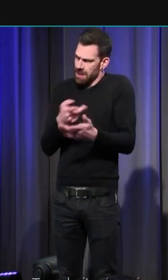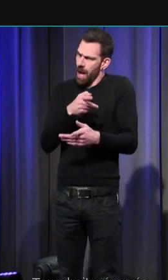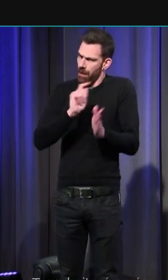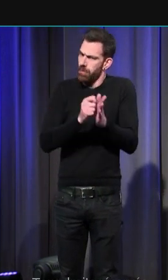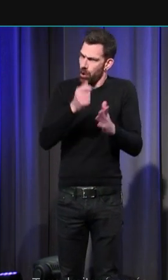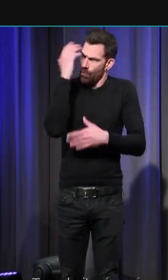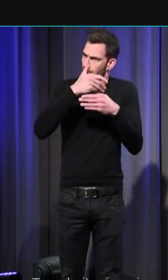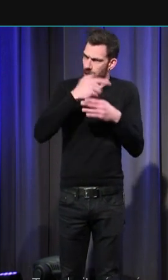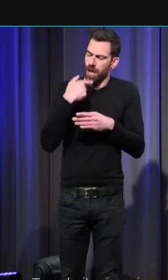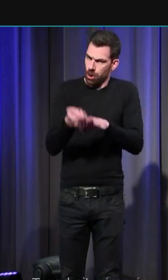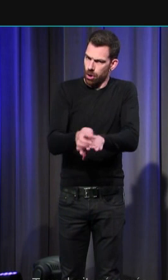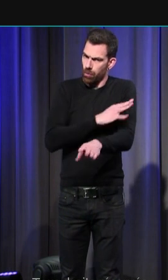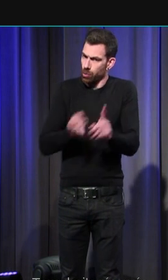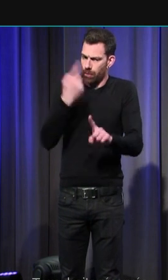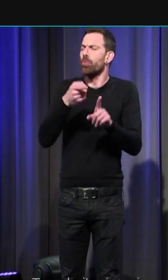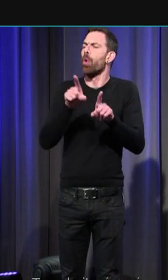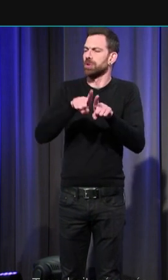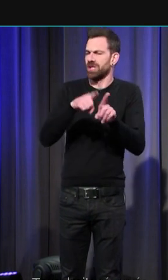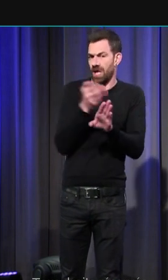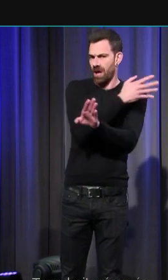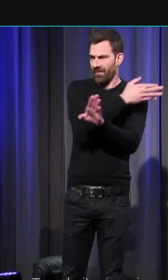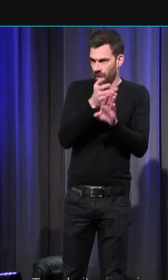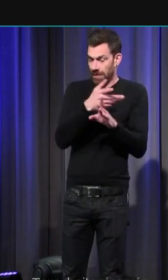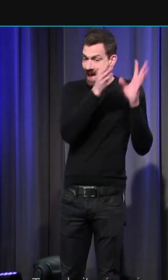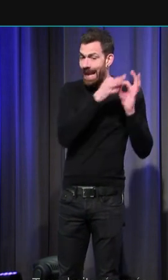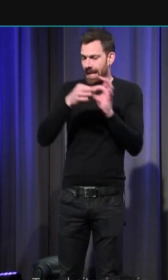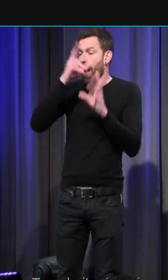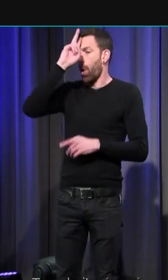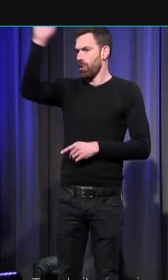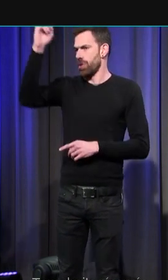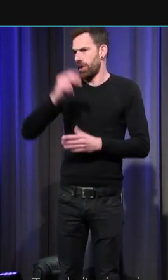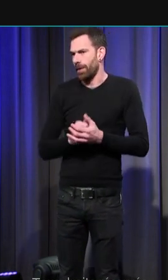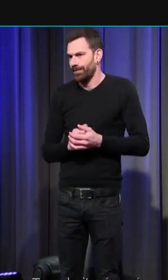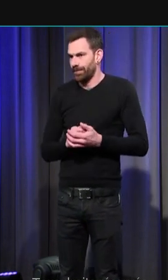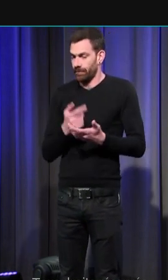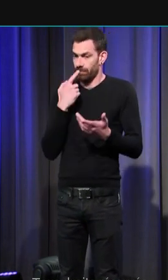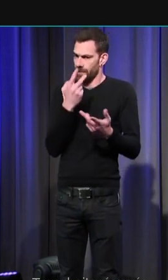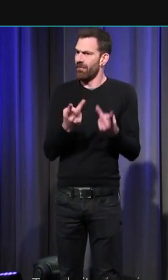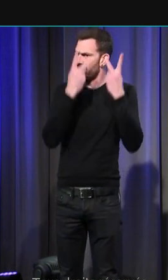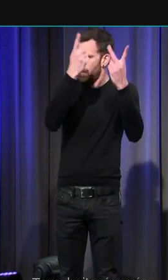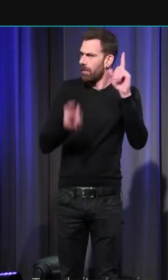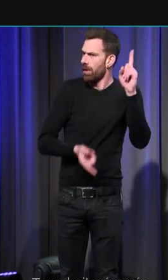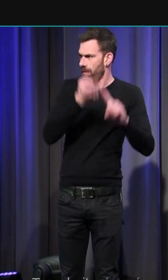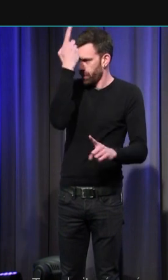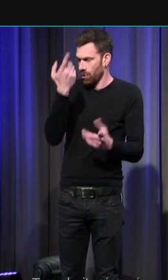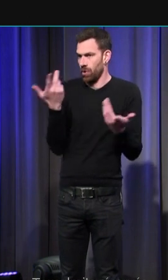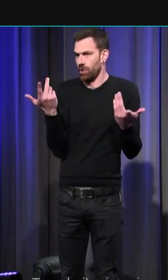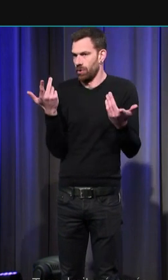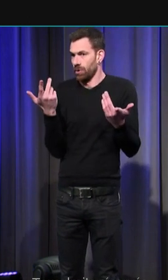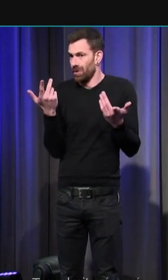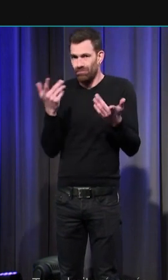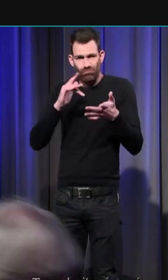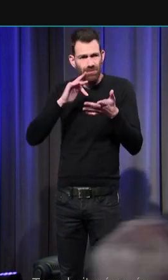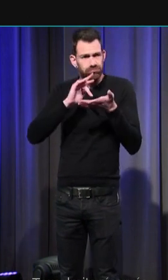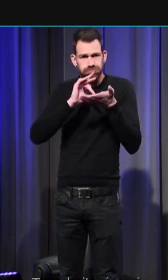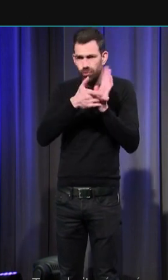Moyen-Âge et aussi dans l'Antiquité, d'ailleurs, associée à l'honneur. Donc, une valeur centrale pour les médiévaux et ce, d'ailleurs, dans toutes